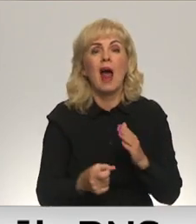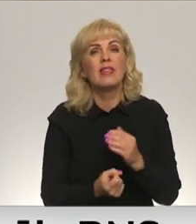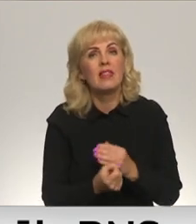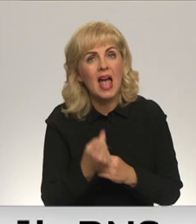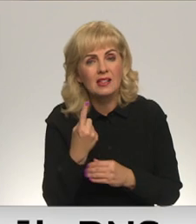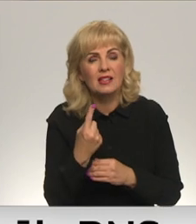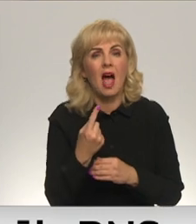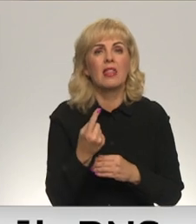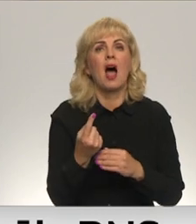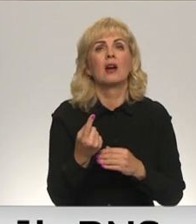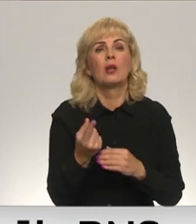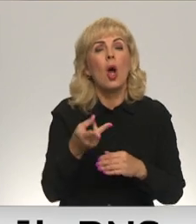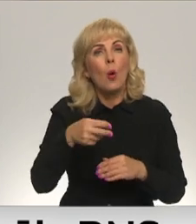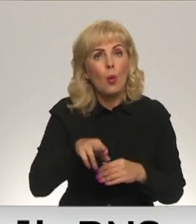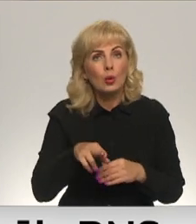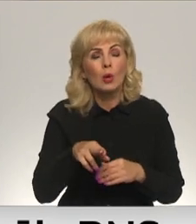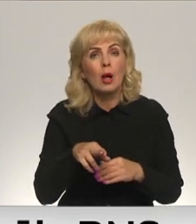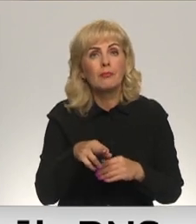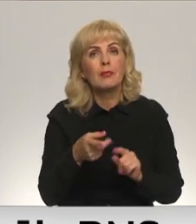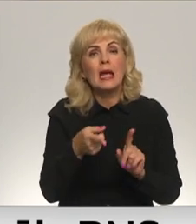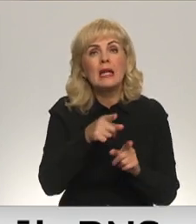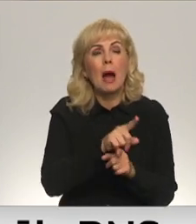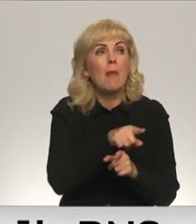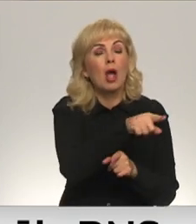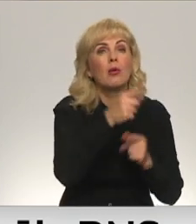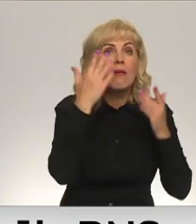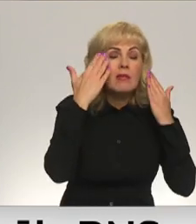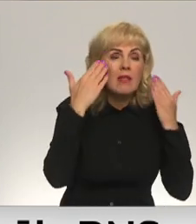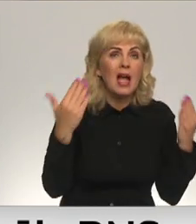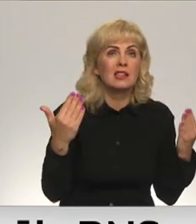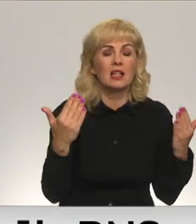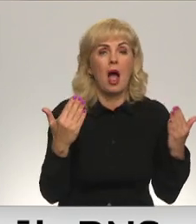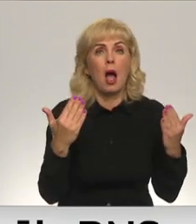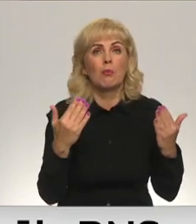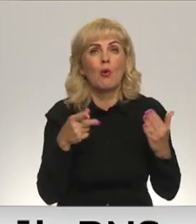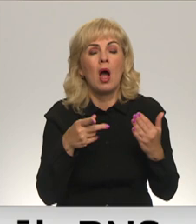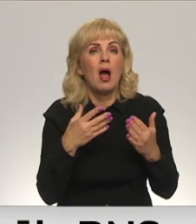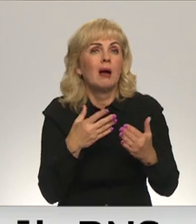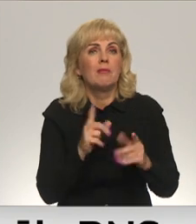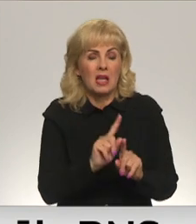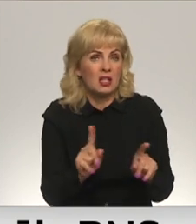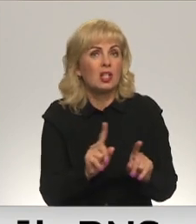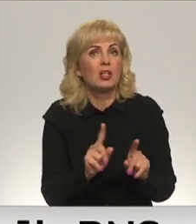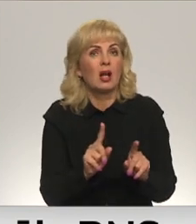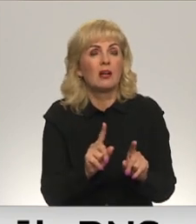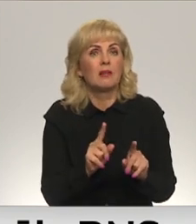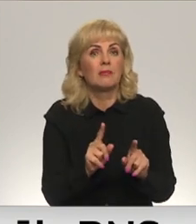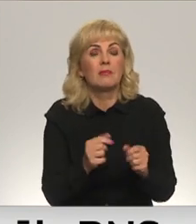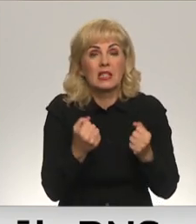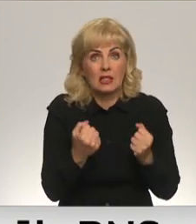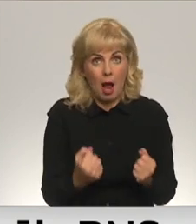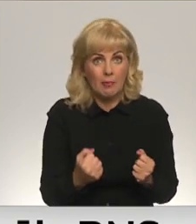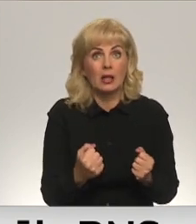un iemainīt šo nezināmo pret tādu savā ziņā stabilitāti.